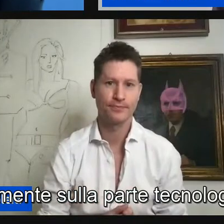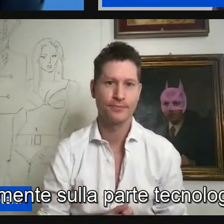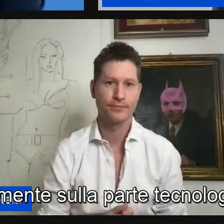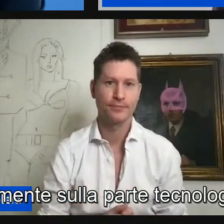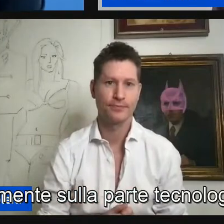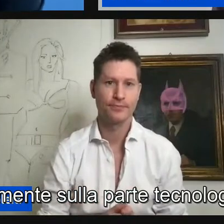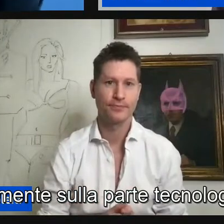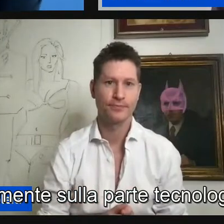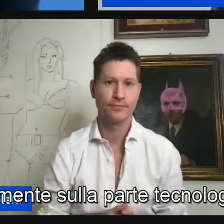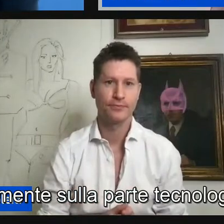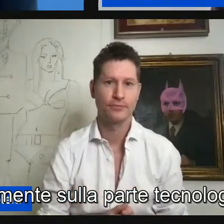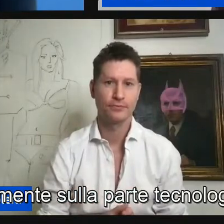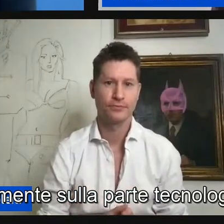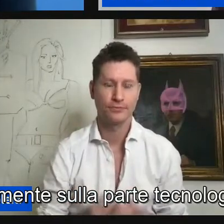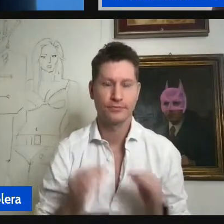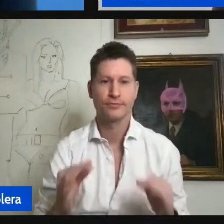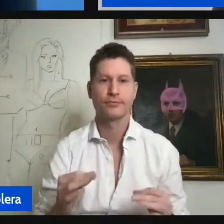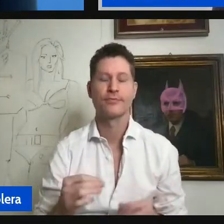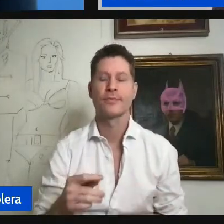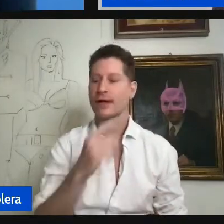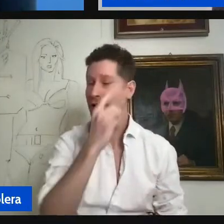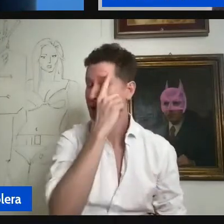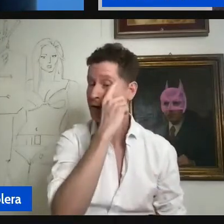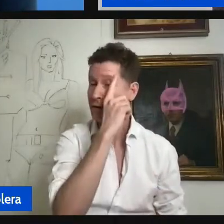principalmente sulla parte tecnologica